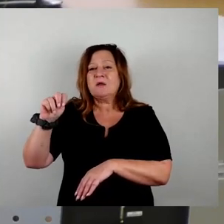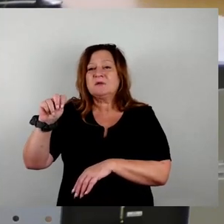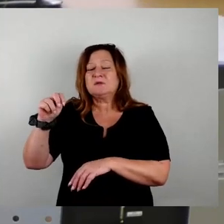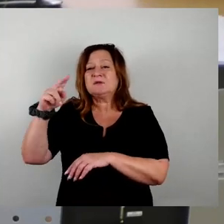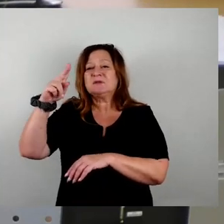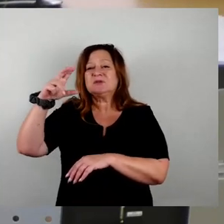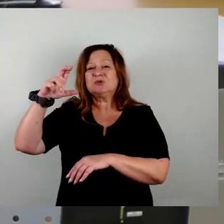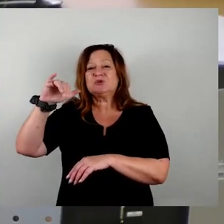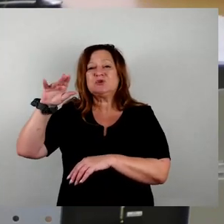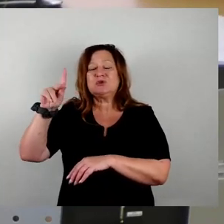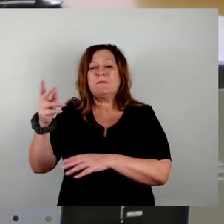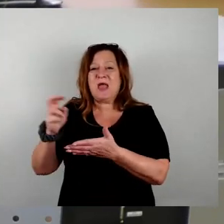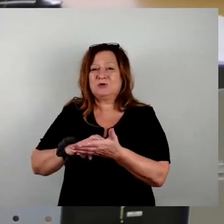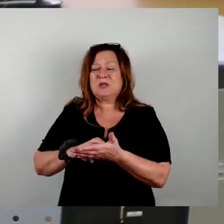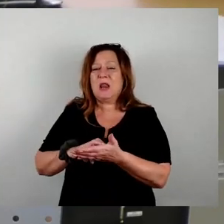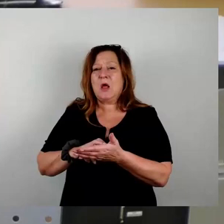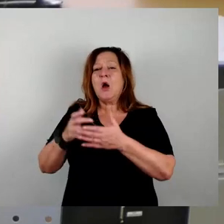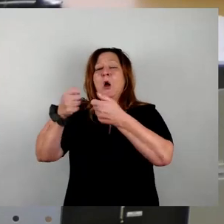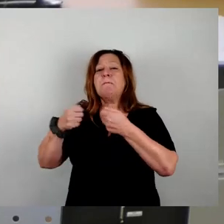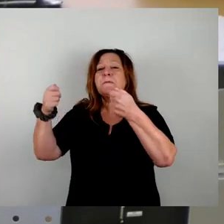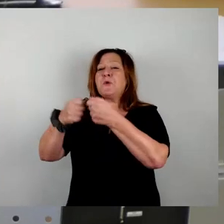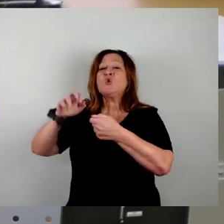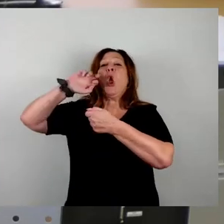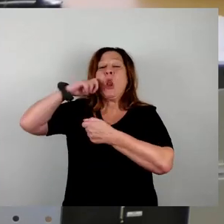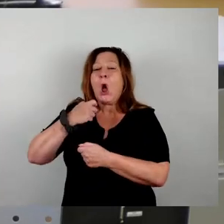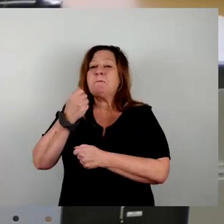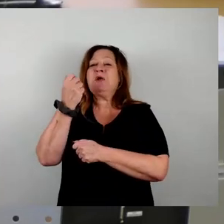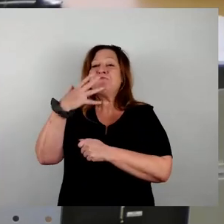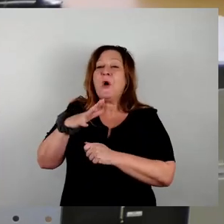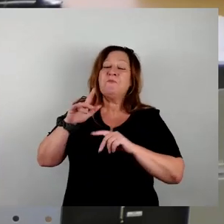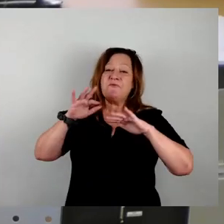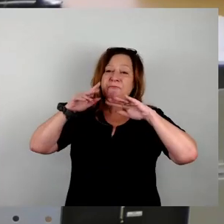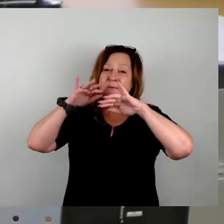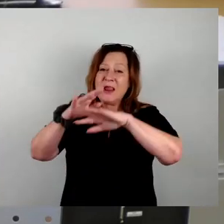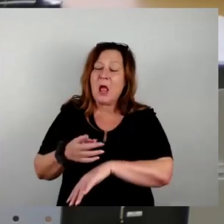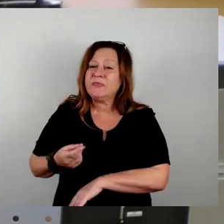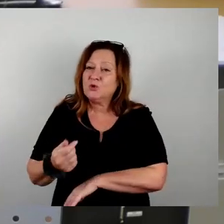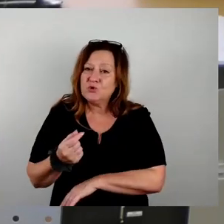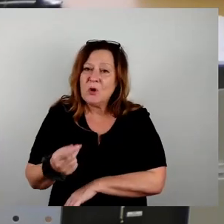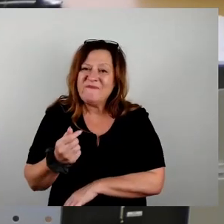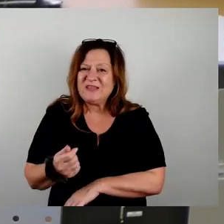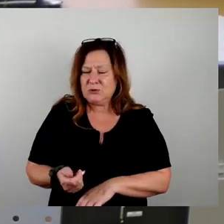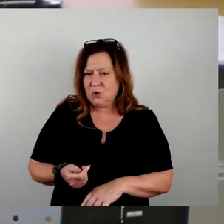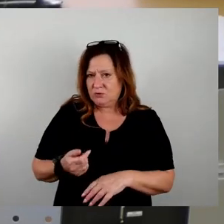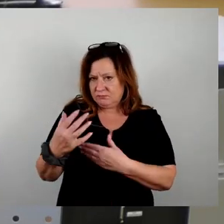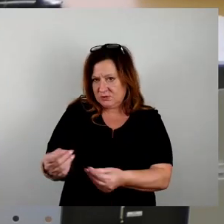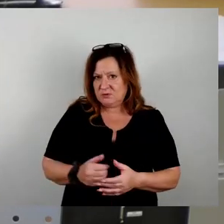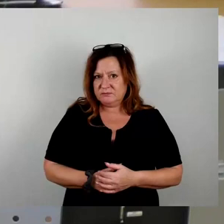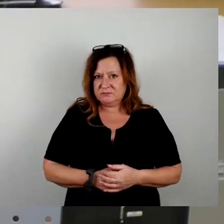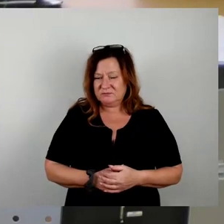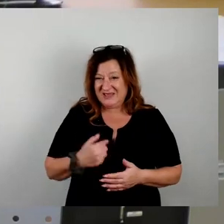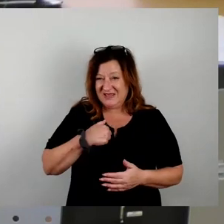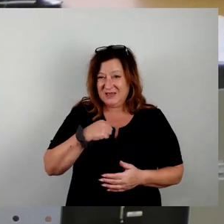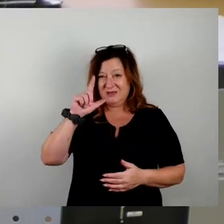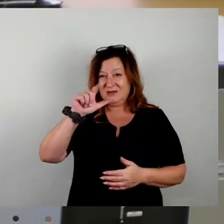Subventionen zugesagt hat. Und da sage ich mal als Linker, wenn wir von diesen 10 Milliarden